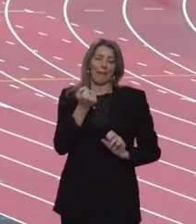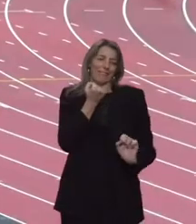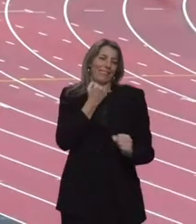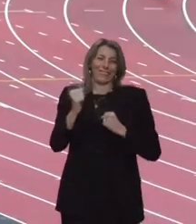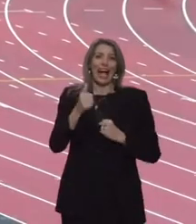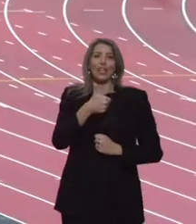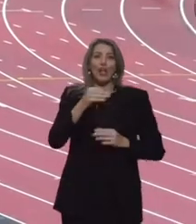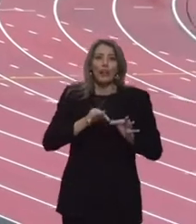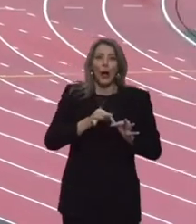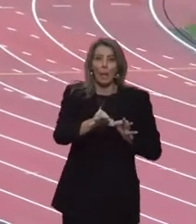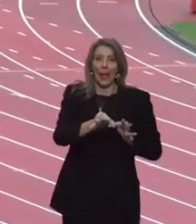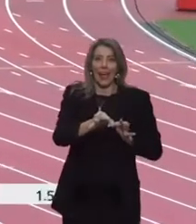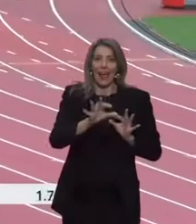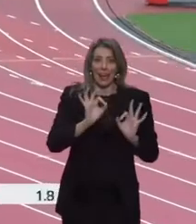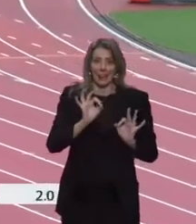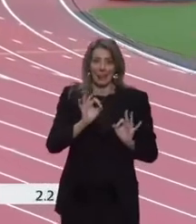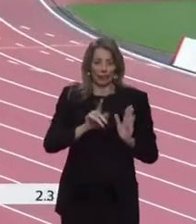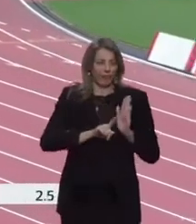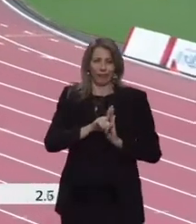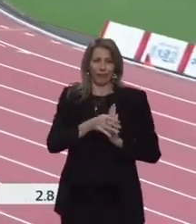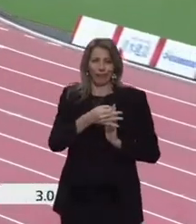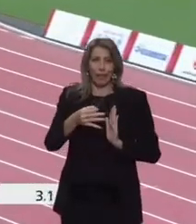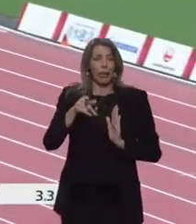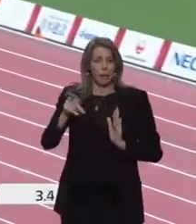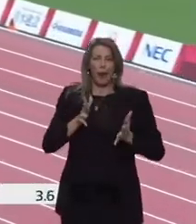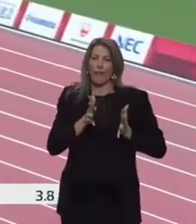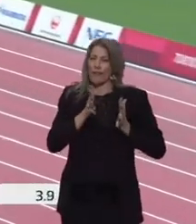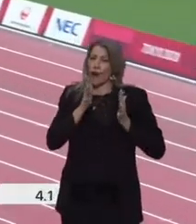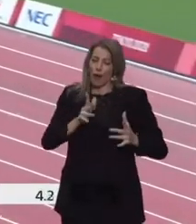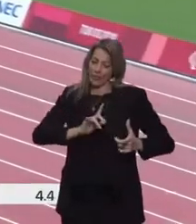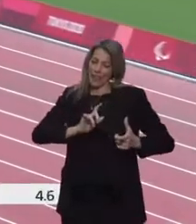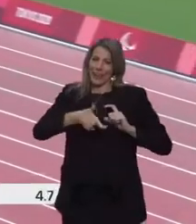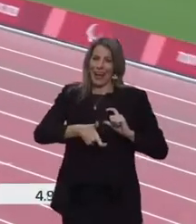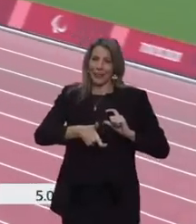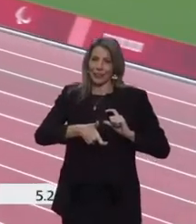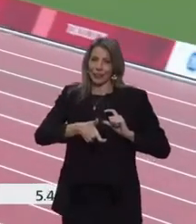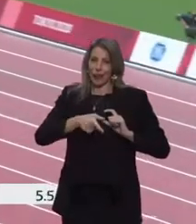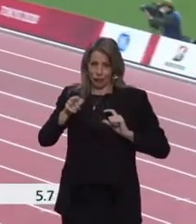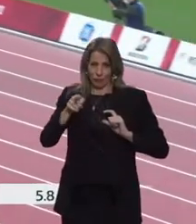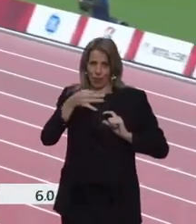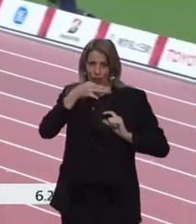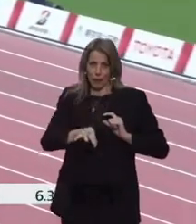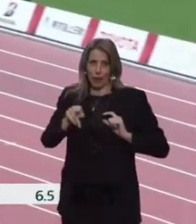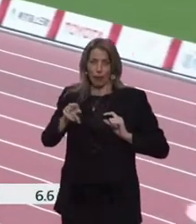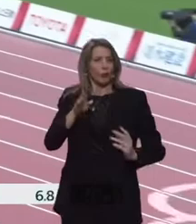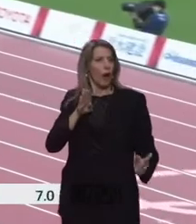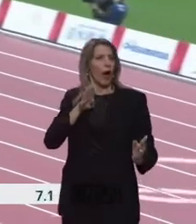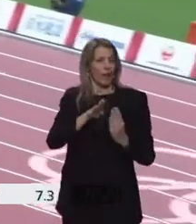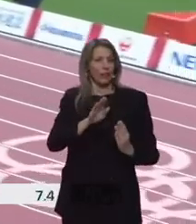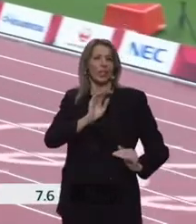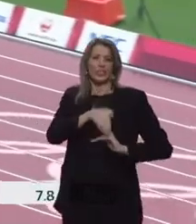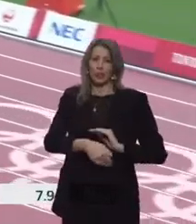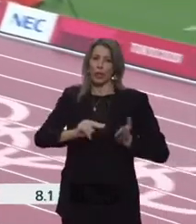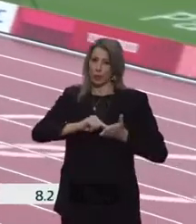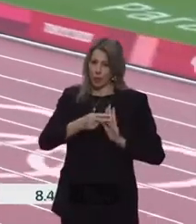alle Paralimpiadi e puntando sulla volontà di reagire hai affrontato e